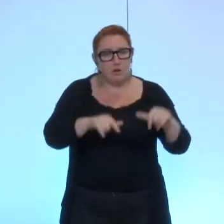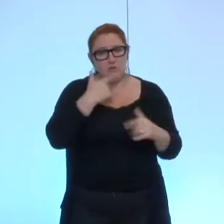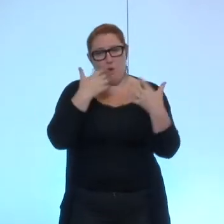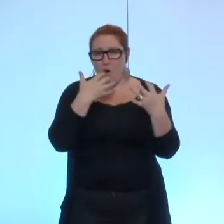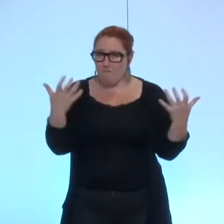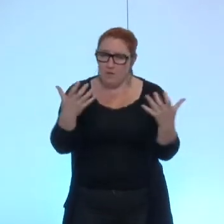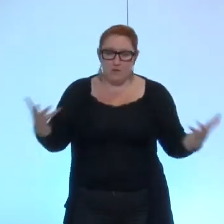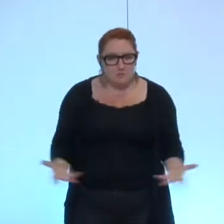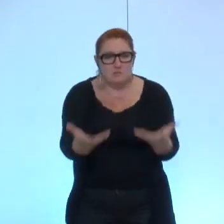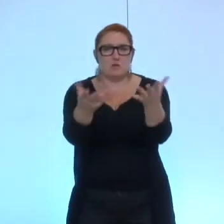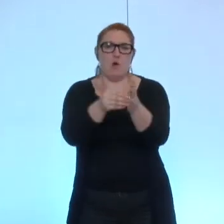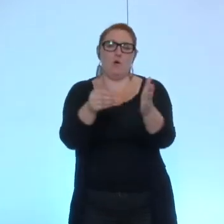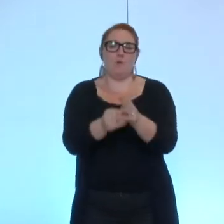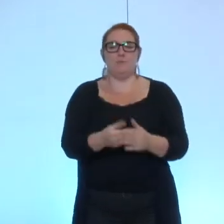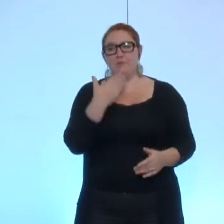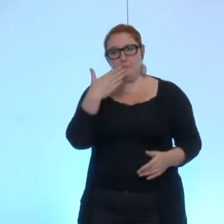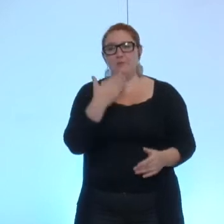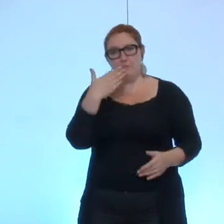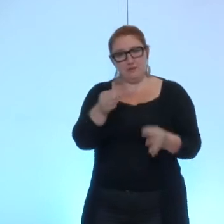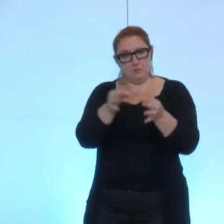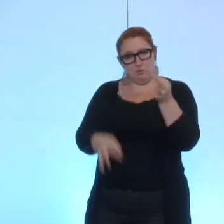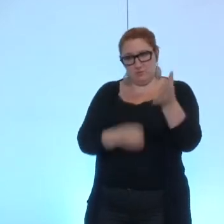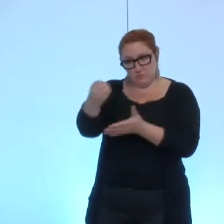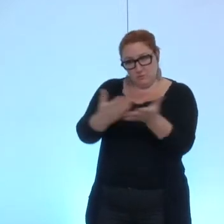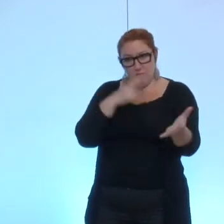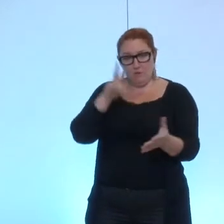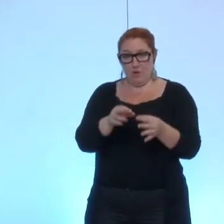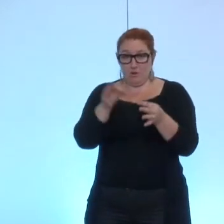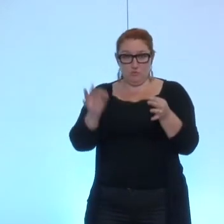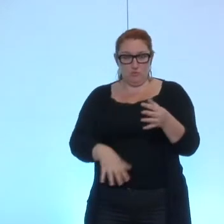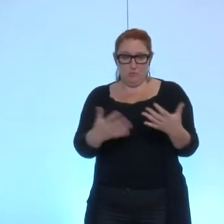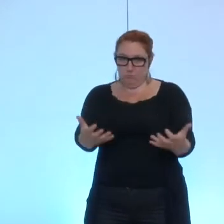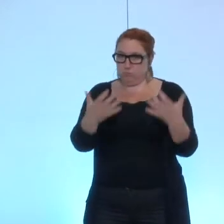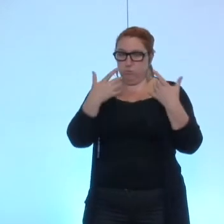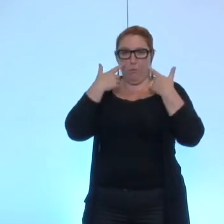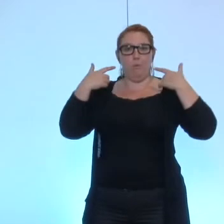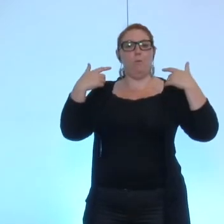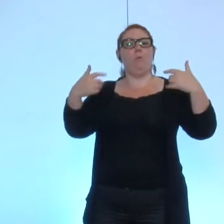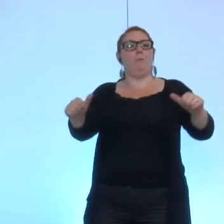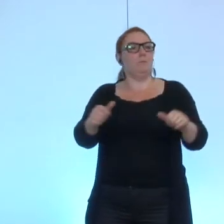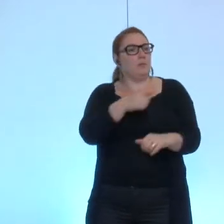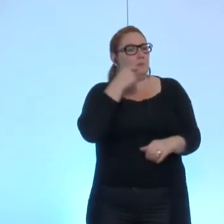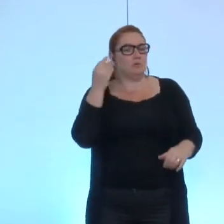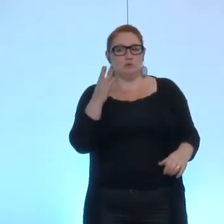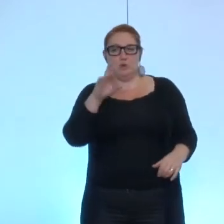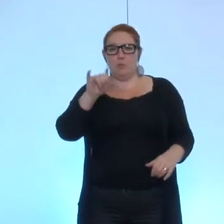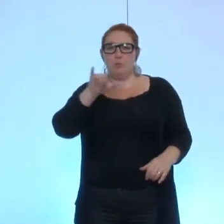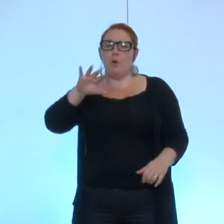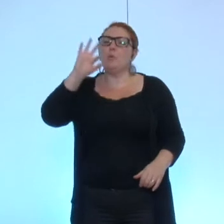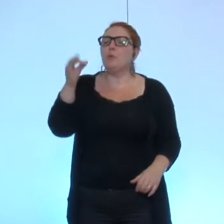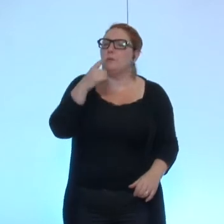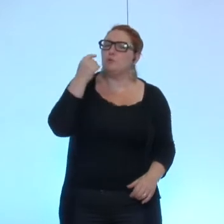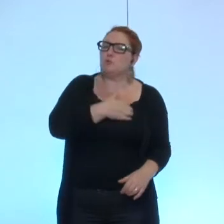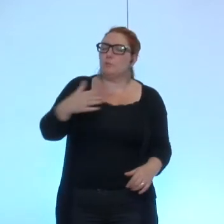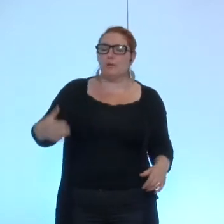merci pour cette précision et effectivement les résultats marquants et significatifs de cette coopération monsieur Breuil oui monsieur le maire très rapidement pour vous